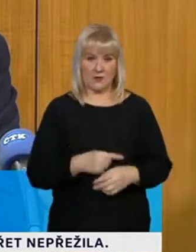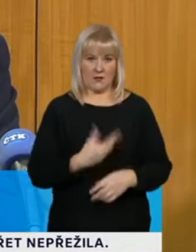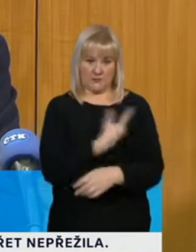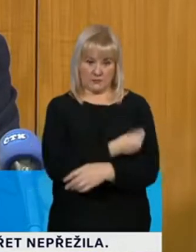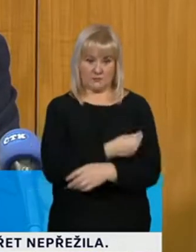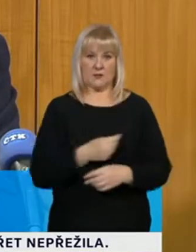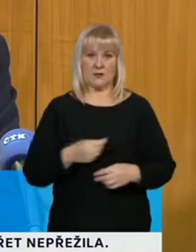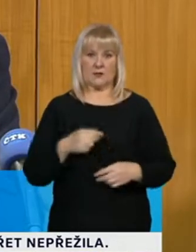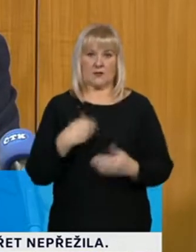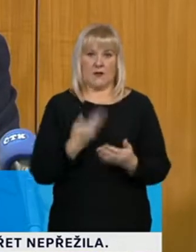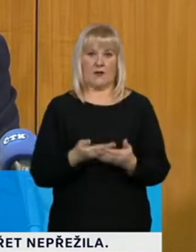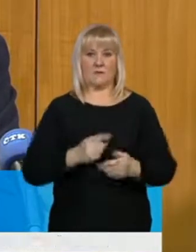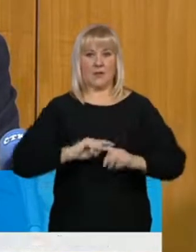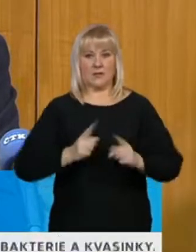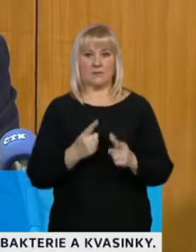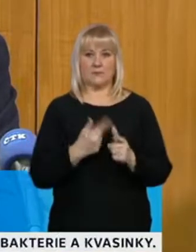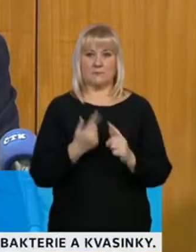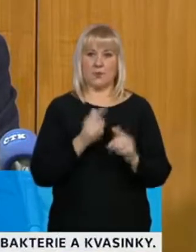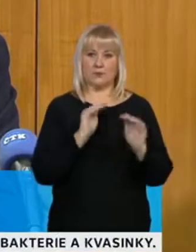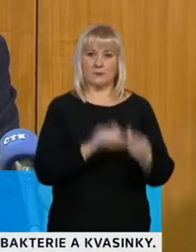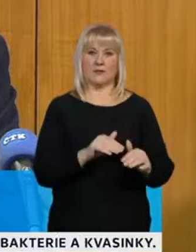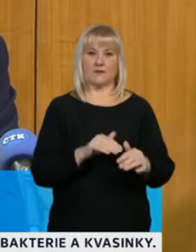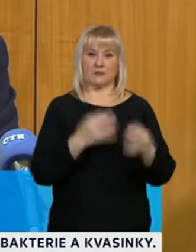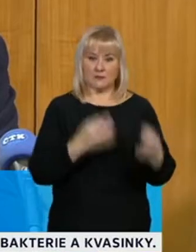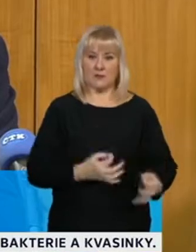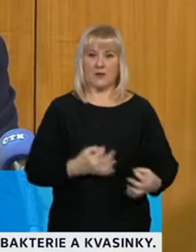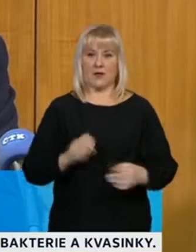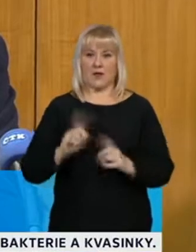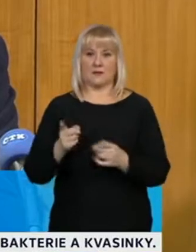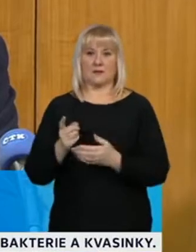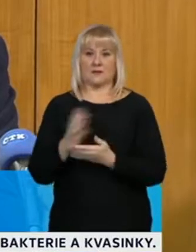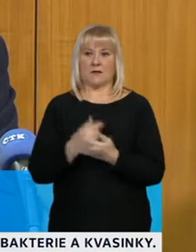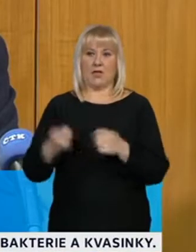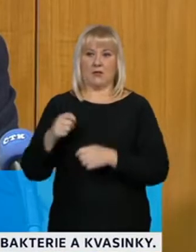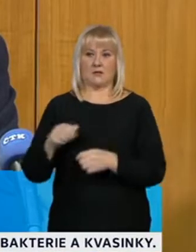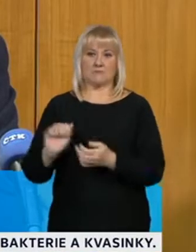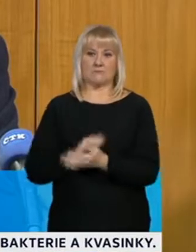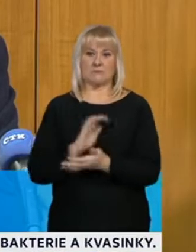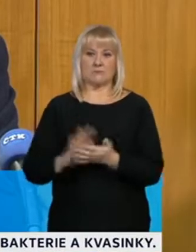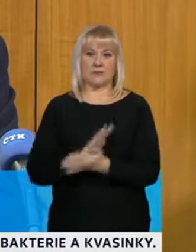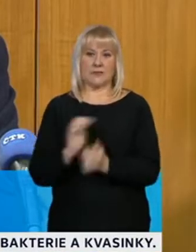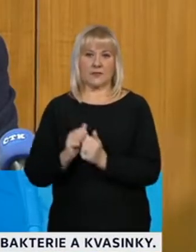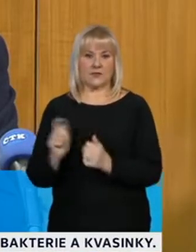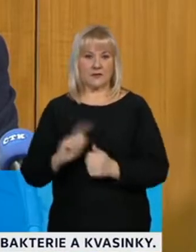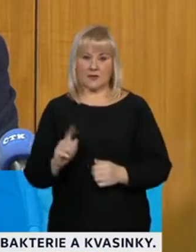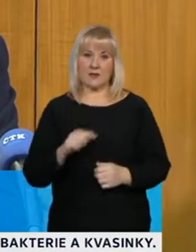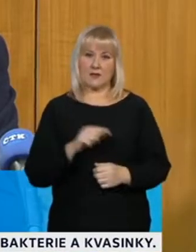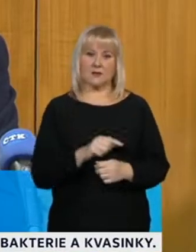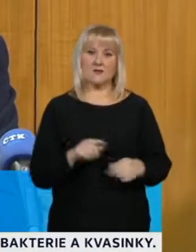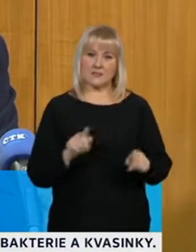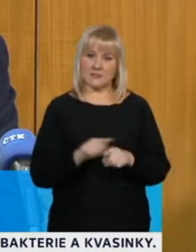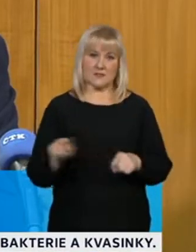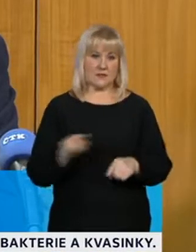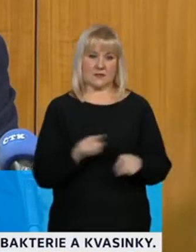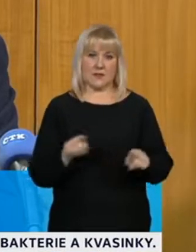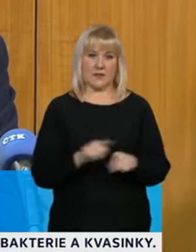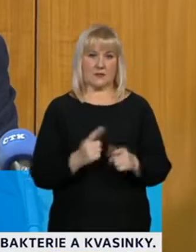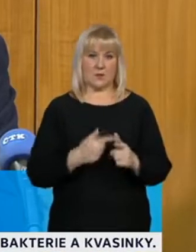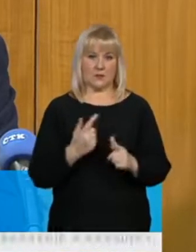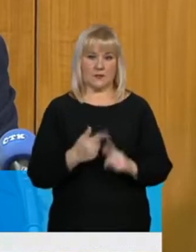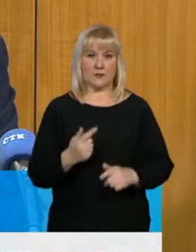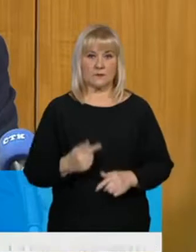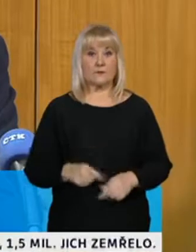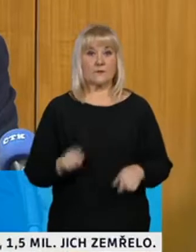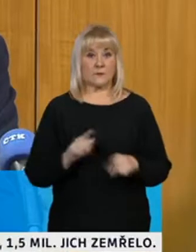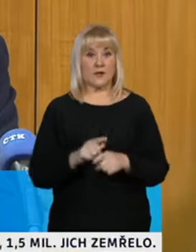byly aplikovány jiná kritéria, než pro jakékoliv jiné léky. A kritéria pro registraci vakcín jsou naopak